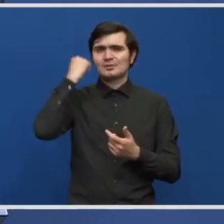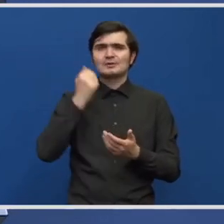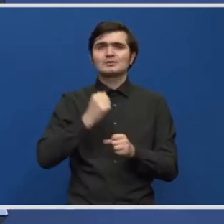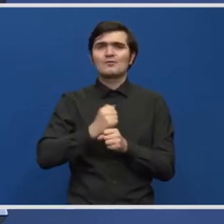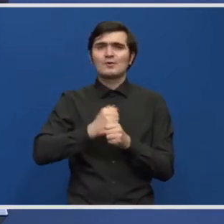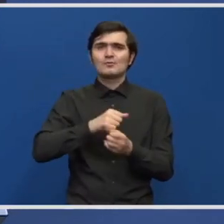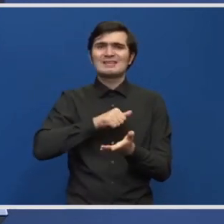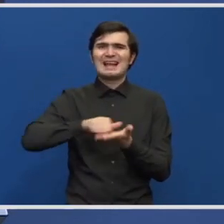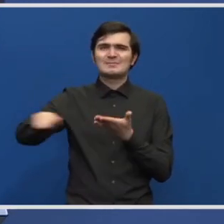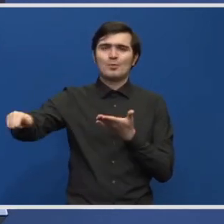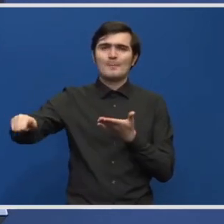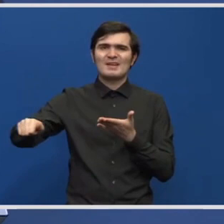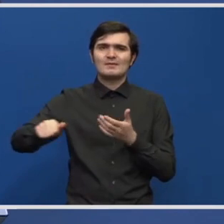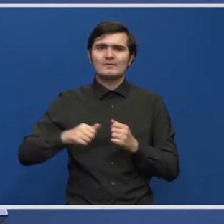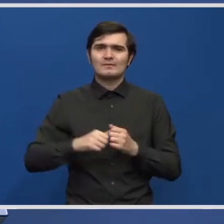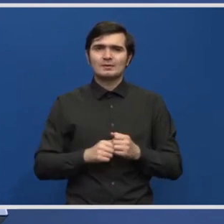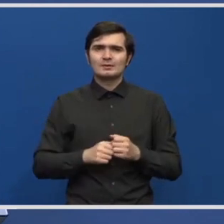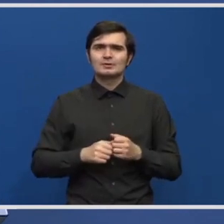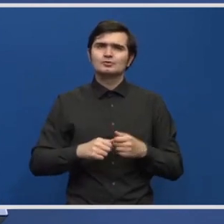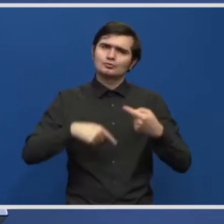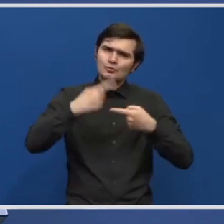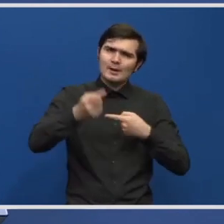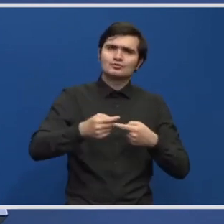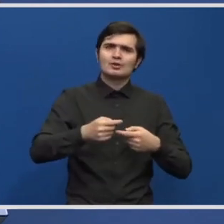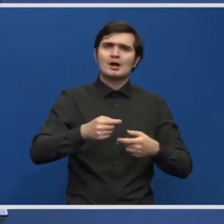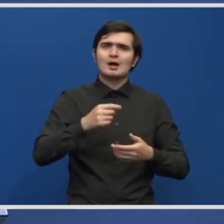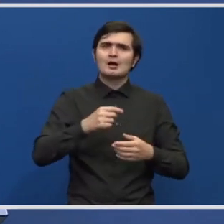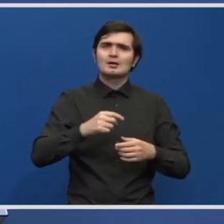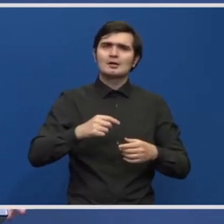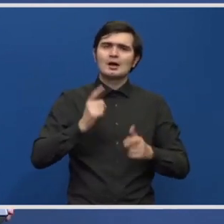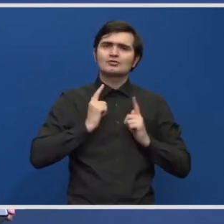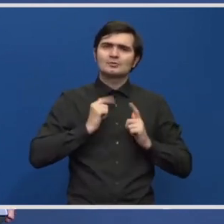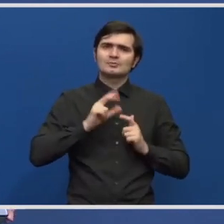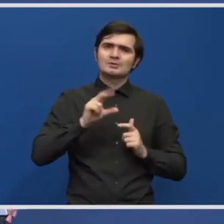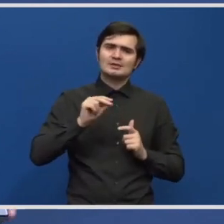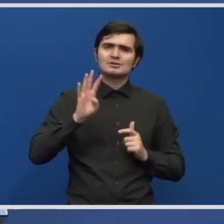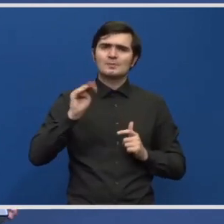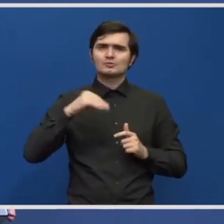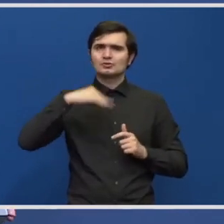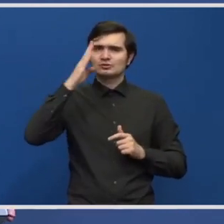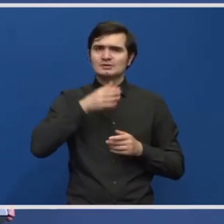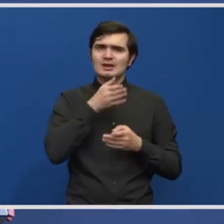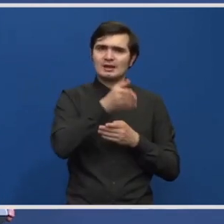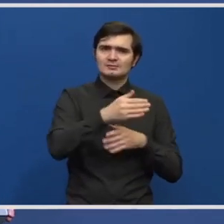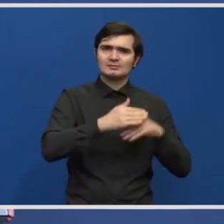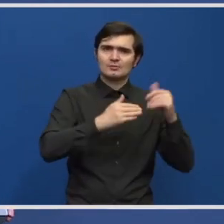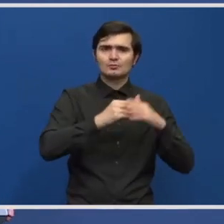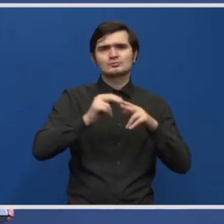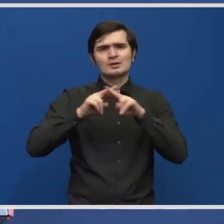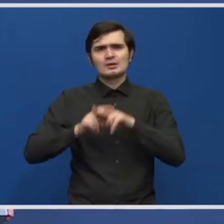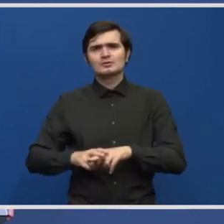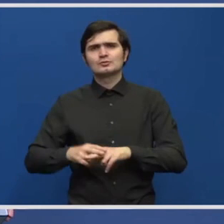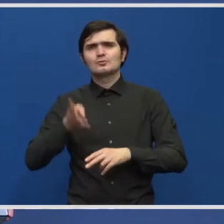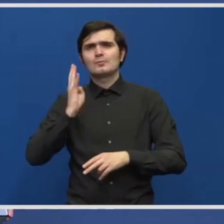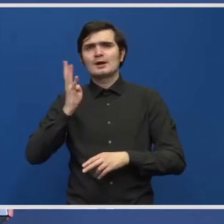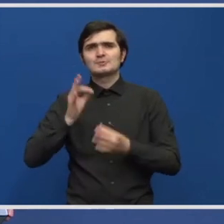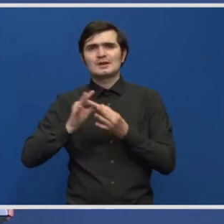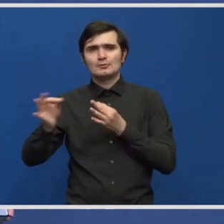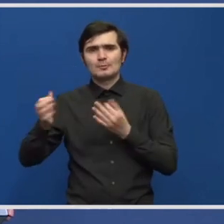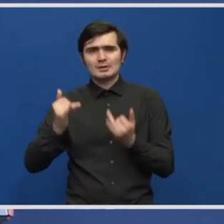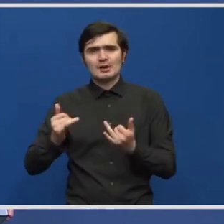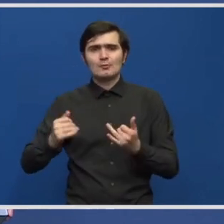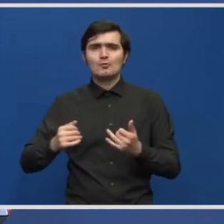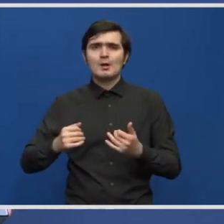și v-am zis, după potărârea de guvern, durează 30-40 de zile până se poate intra în teren. În rest, pe ceilalți 14 din 17 km de lotului se